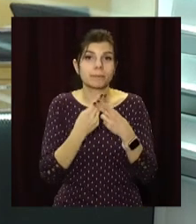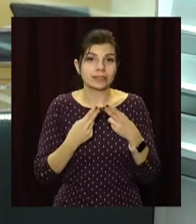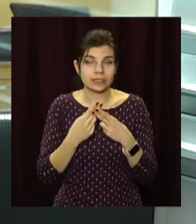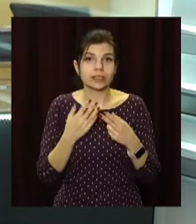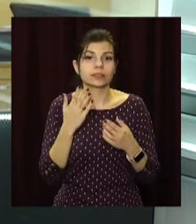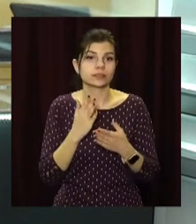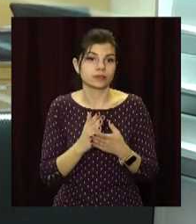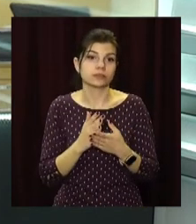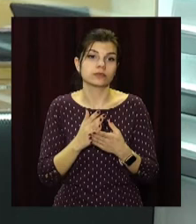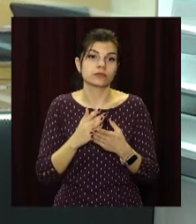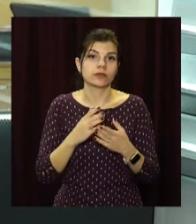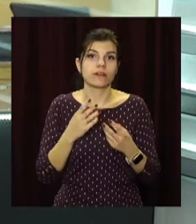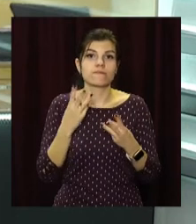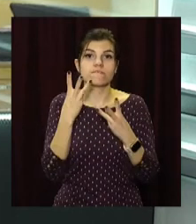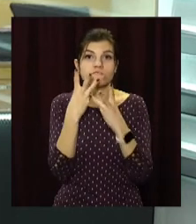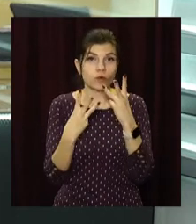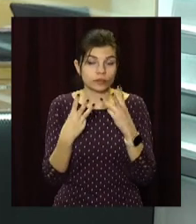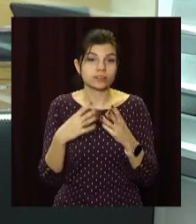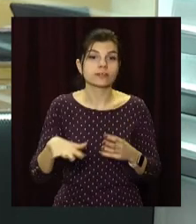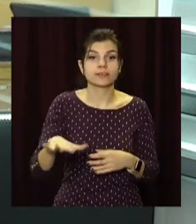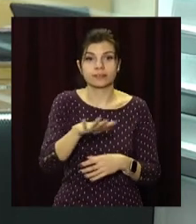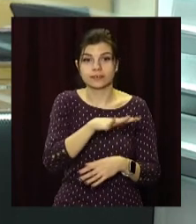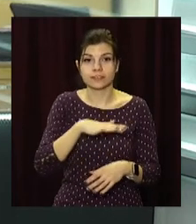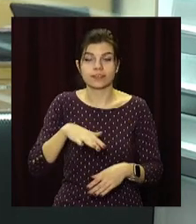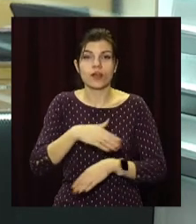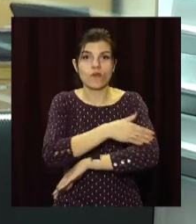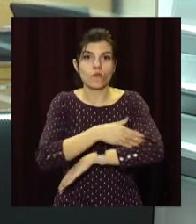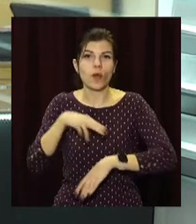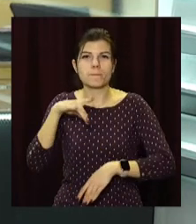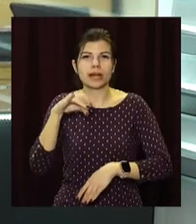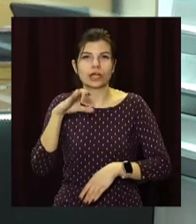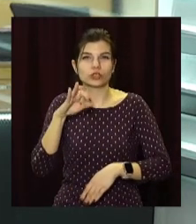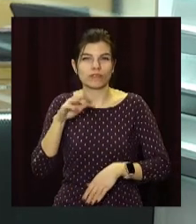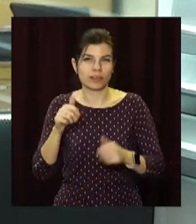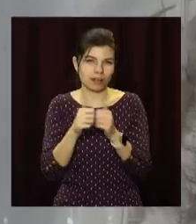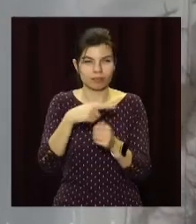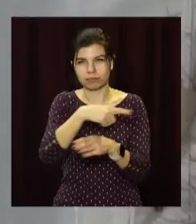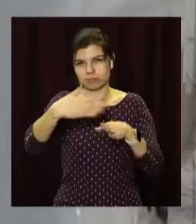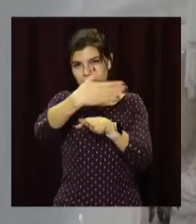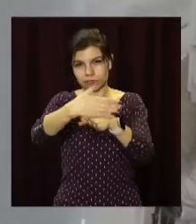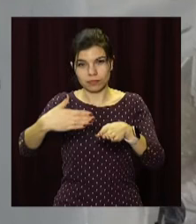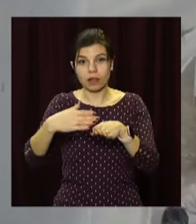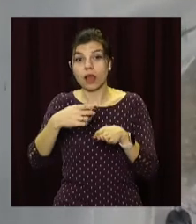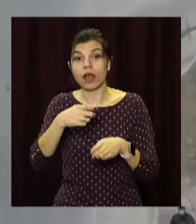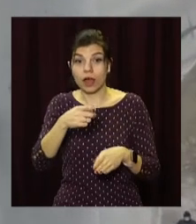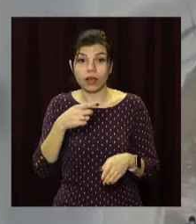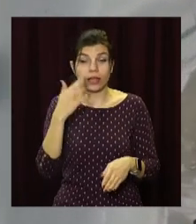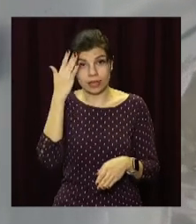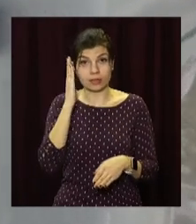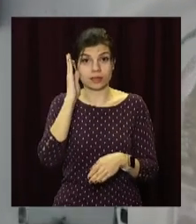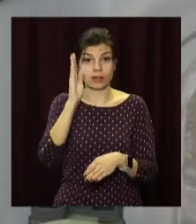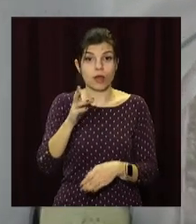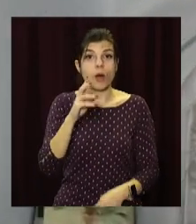трапилася десь у 9-й на перехресті з вулицею Пресовою. За попередню інформацію, патрульник «Фольксваген» їхав з боку